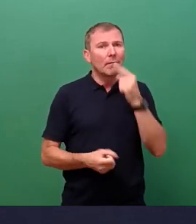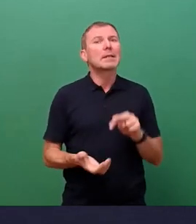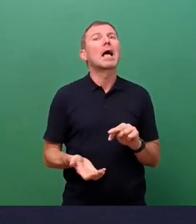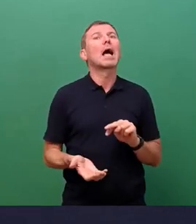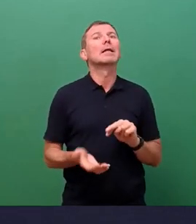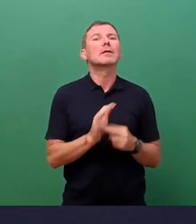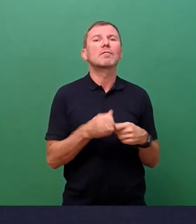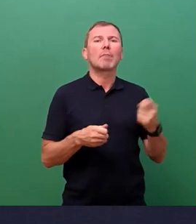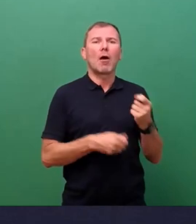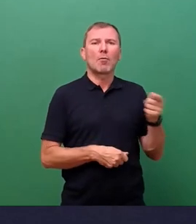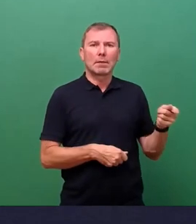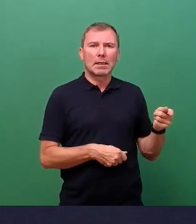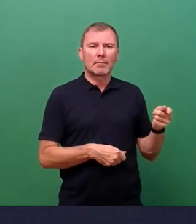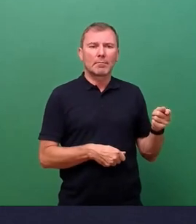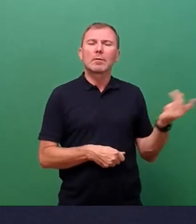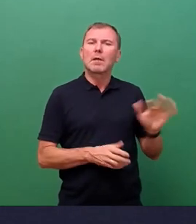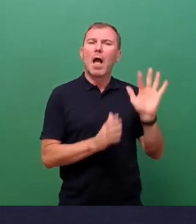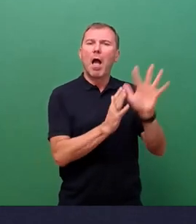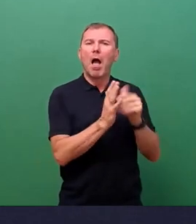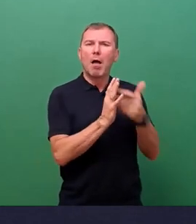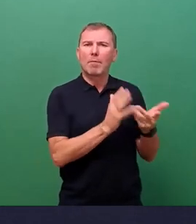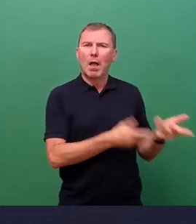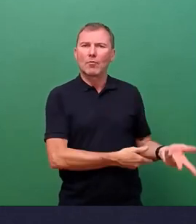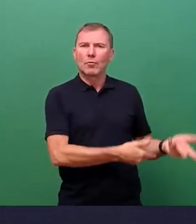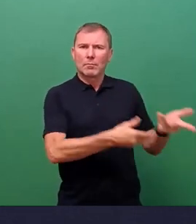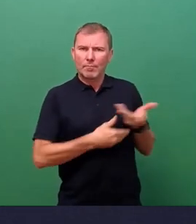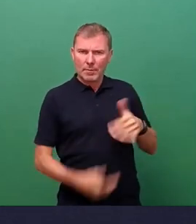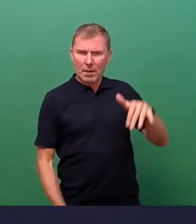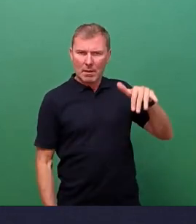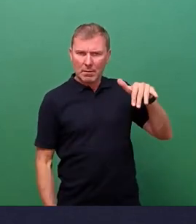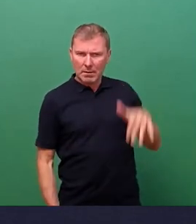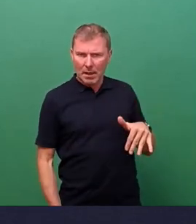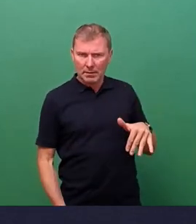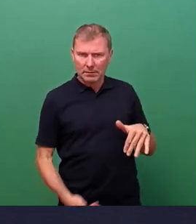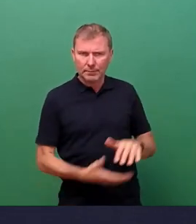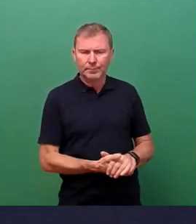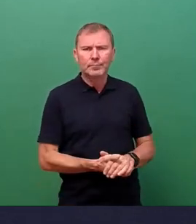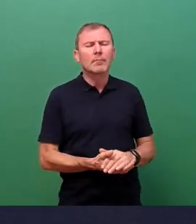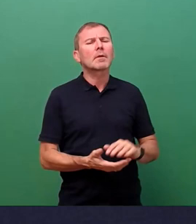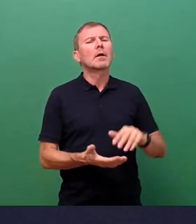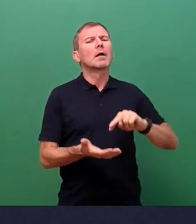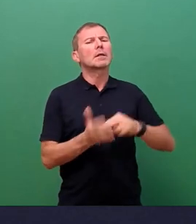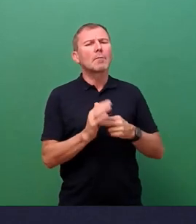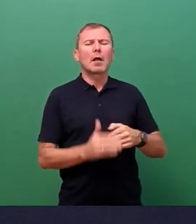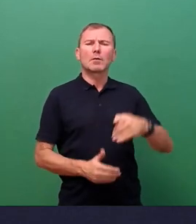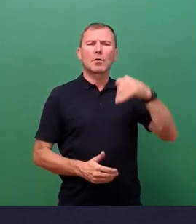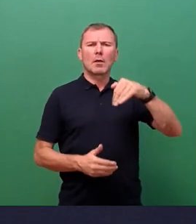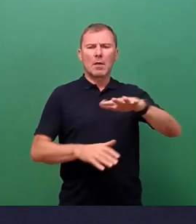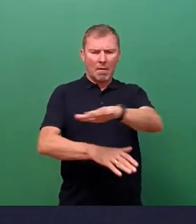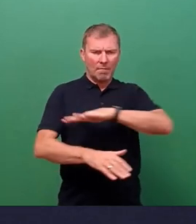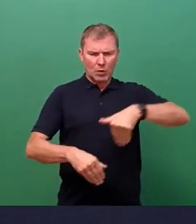dann auch uns vorliegt. Geplant ist ja, dass wir in der Südhälfte 2022